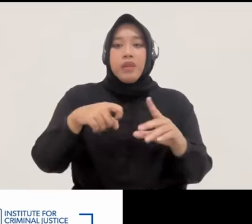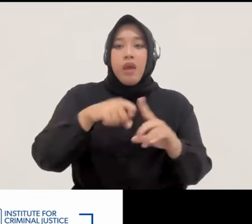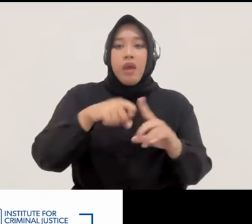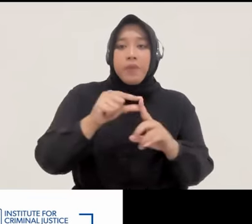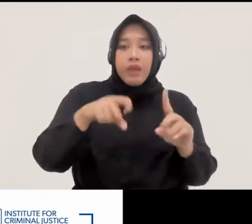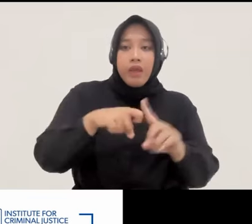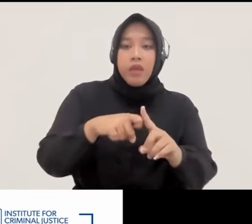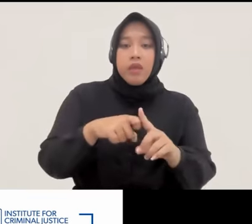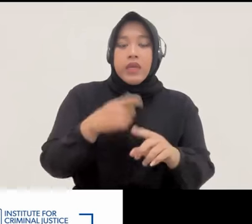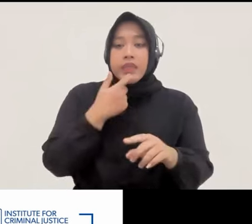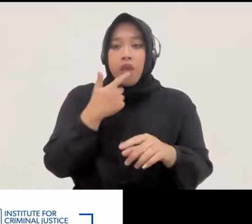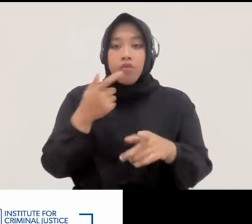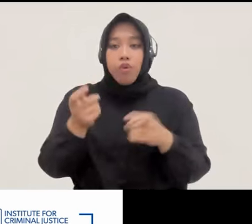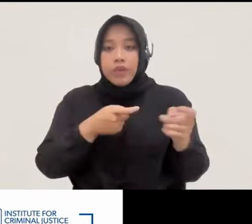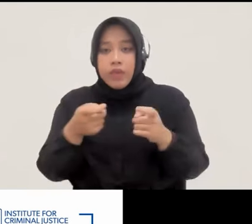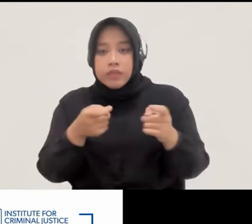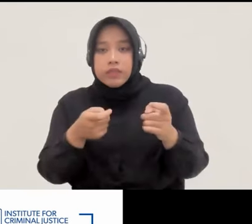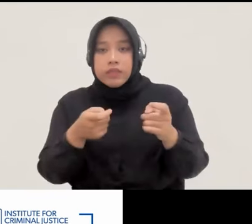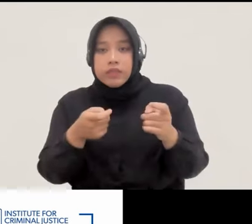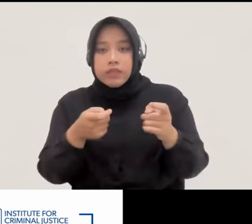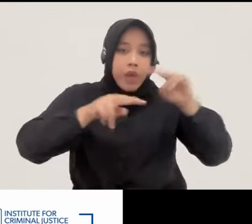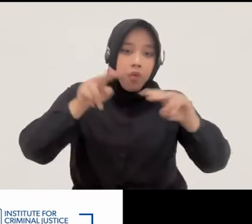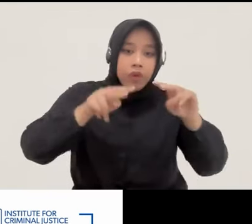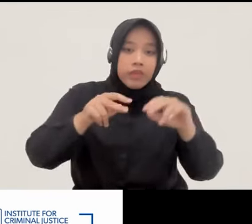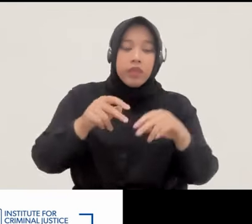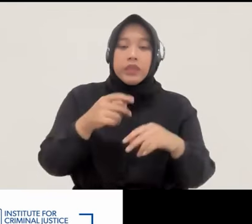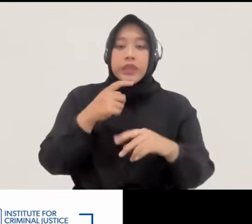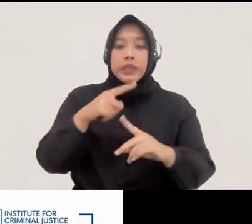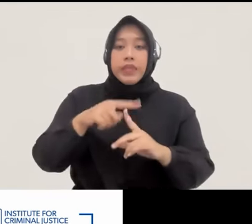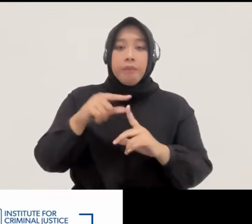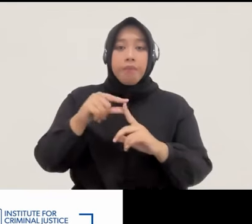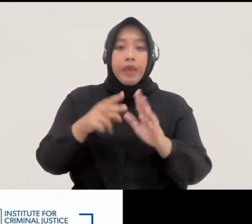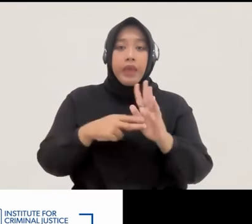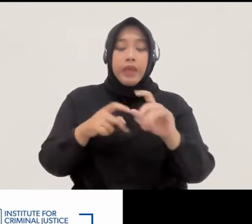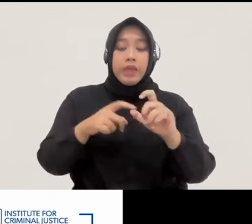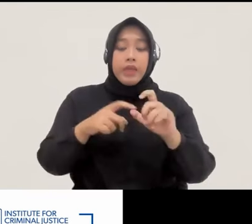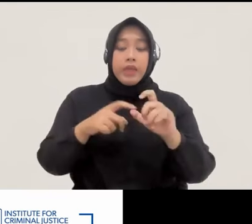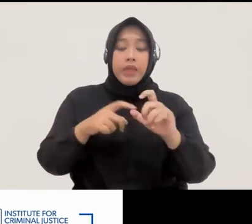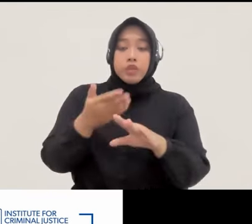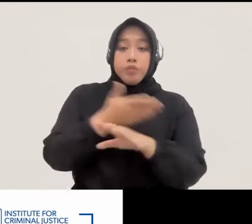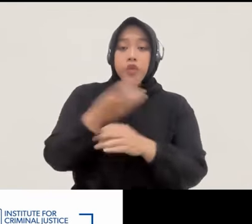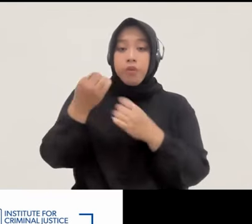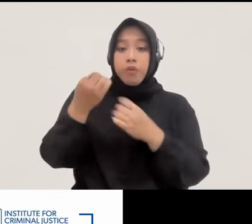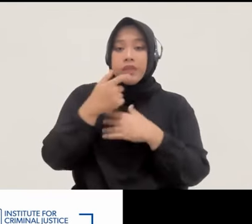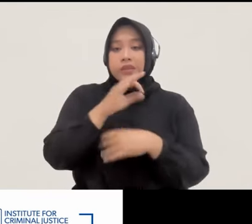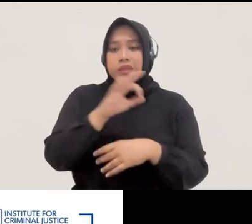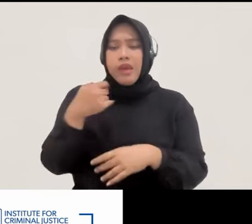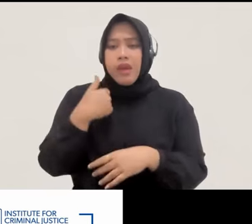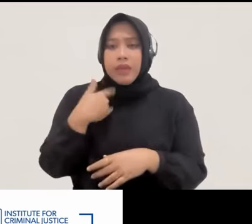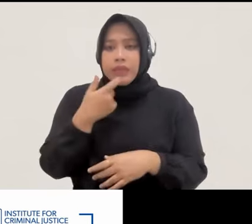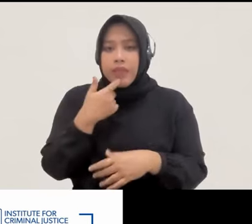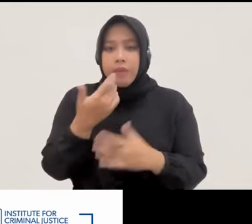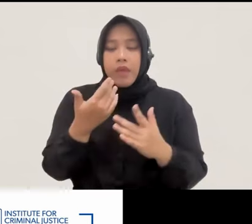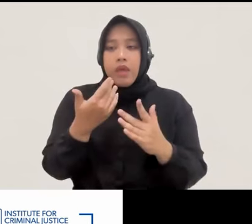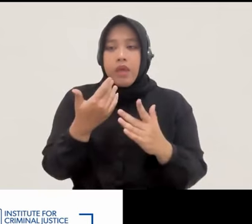koordinasi dan juga pengawasan atas PPNS. Selain itu juga tadi sudah disinggung bahwa tidak ada tata cara terkait